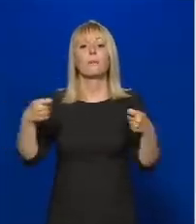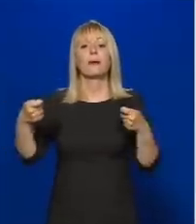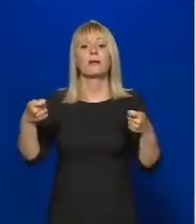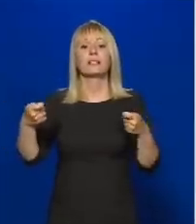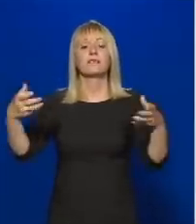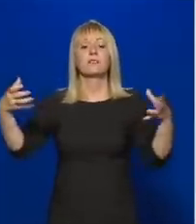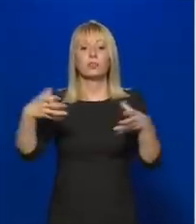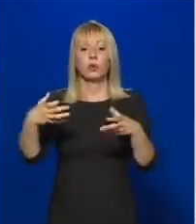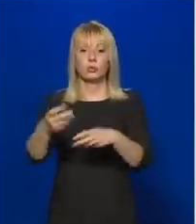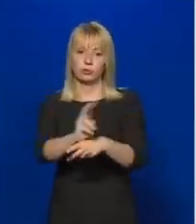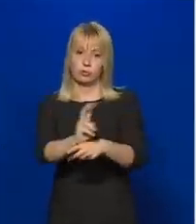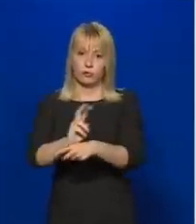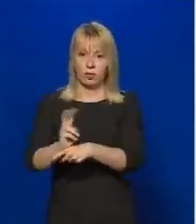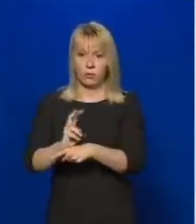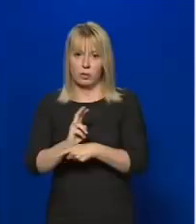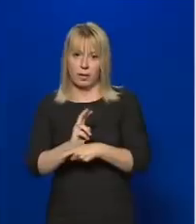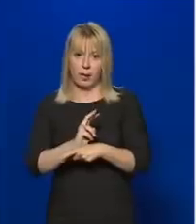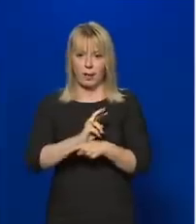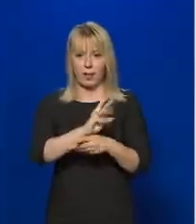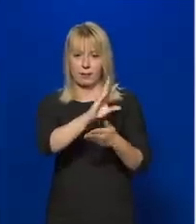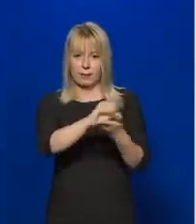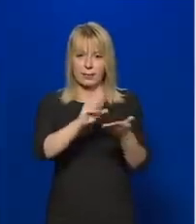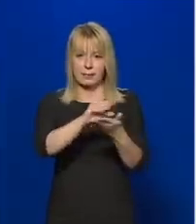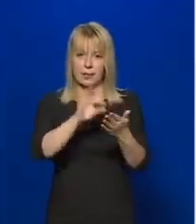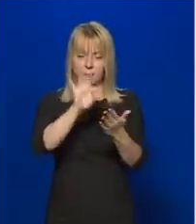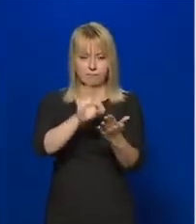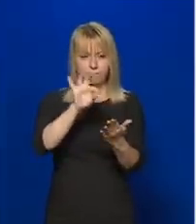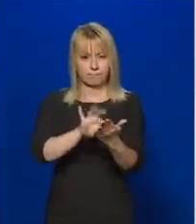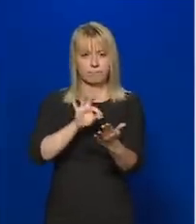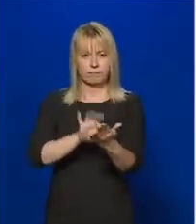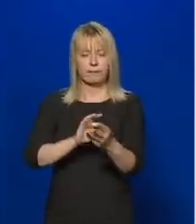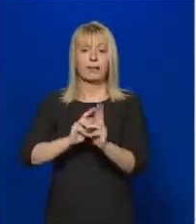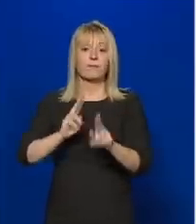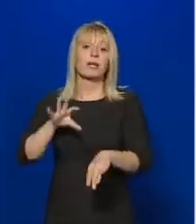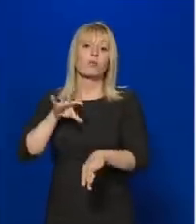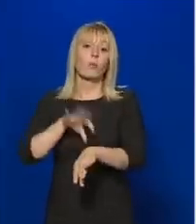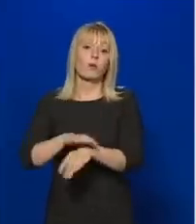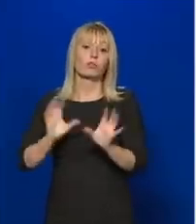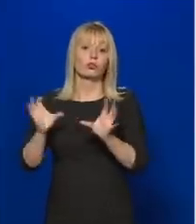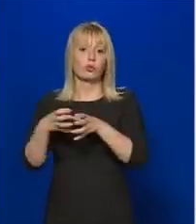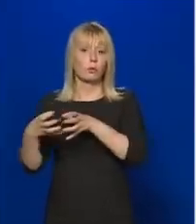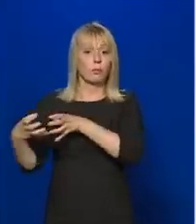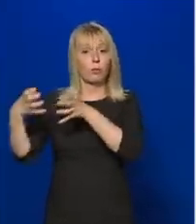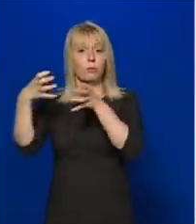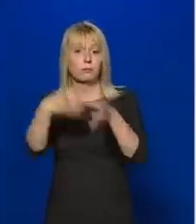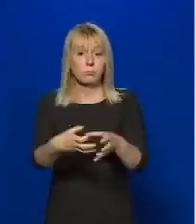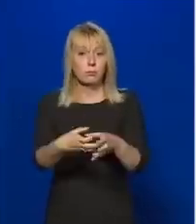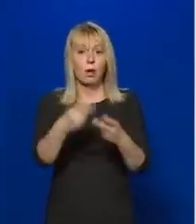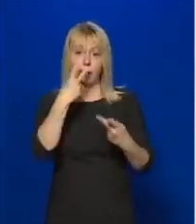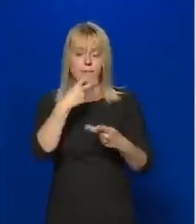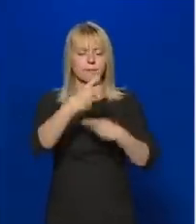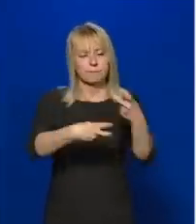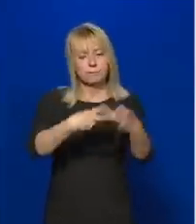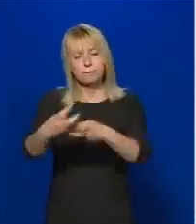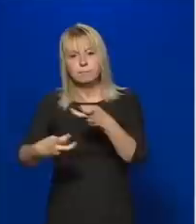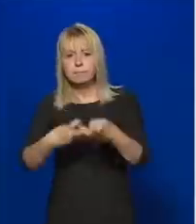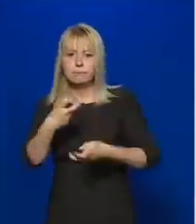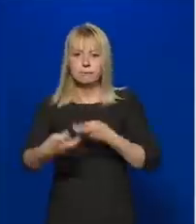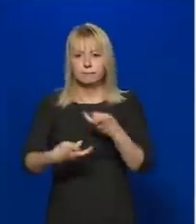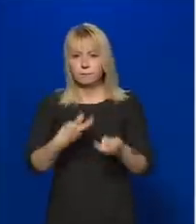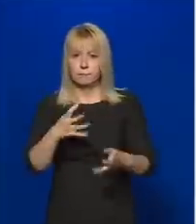felügyelete alatt készletezik. Tehát van egy orvoscsoport, ami arról győződik meg, hogy